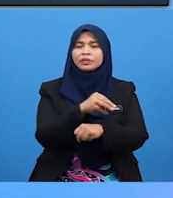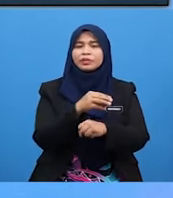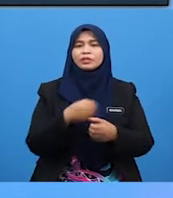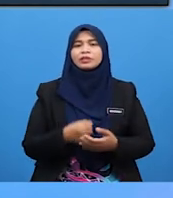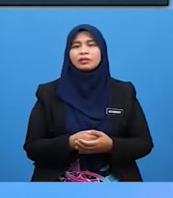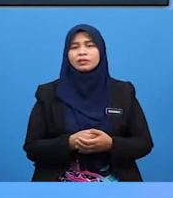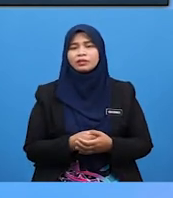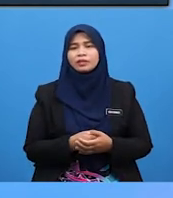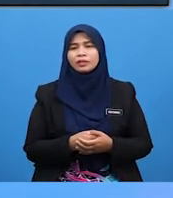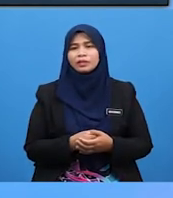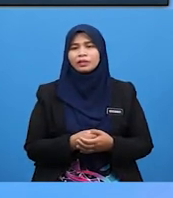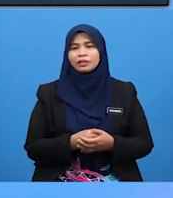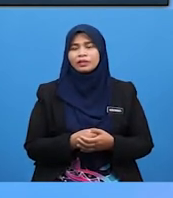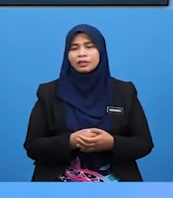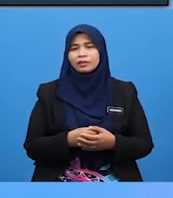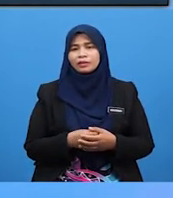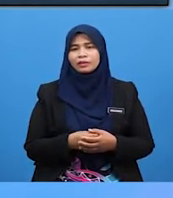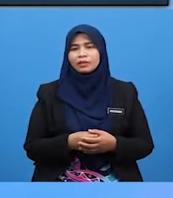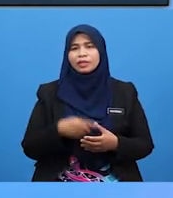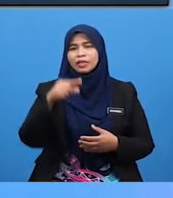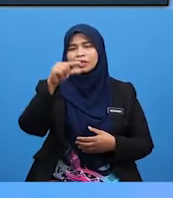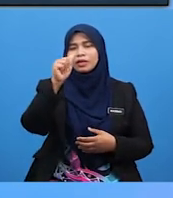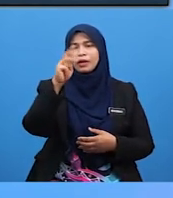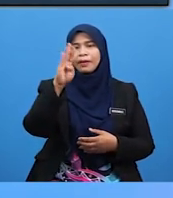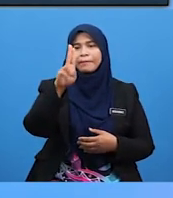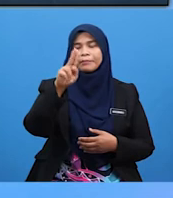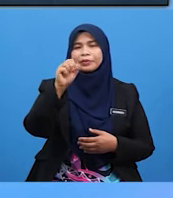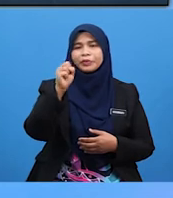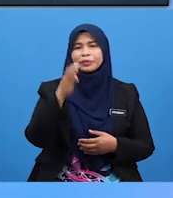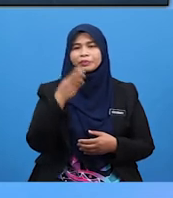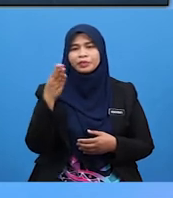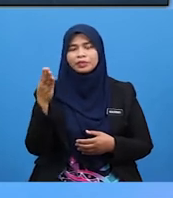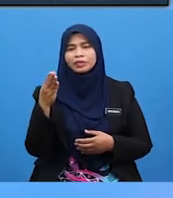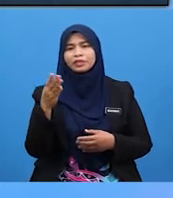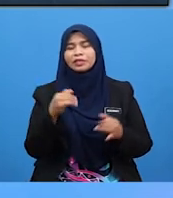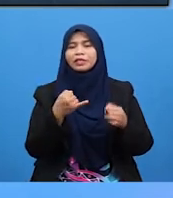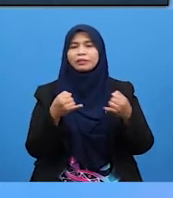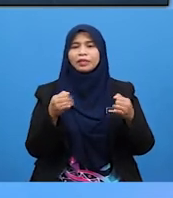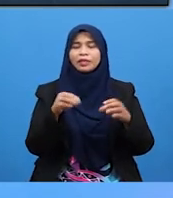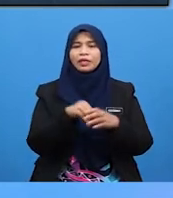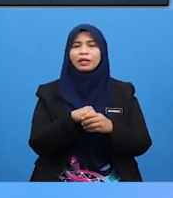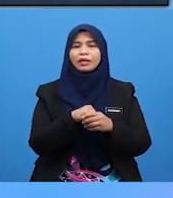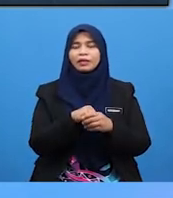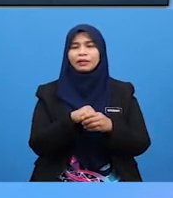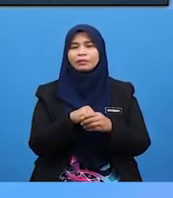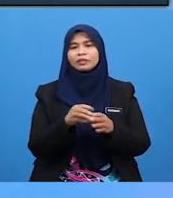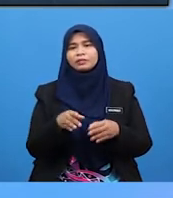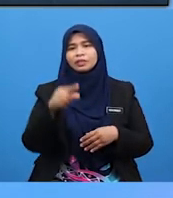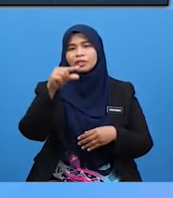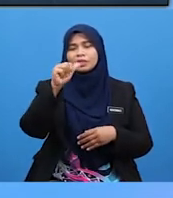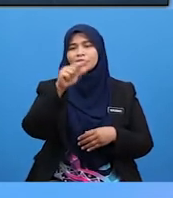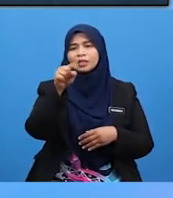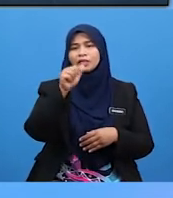Pada permukaannya. Gambus Biasanya Dimainkan Dalam Persembahan Gazal